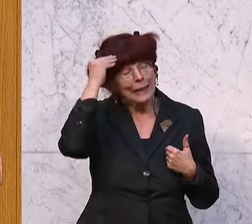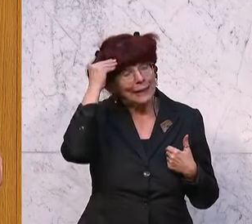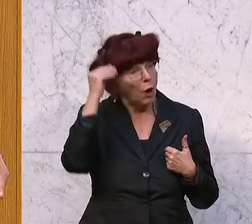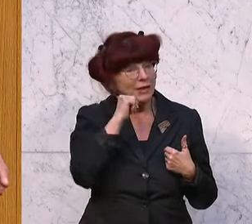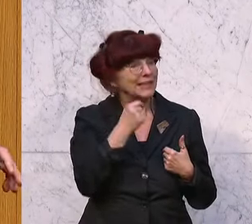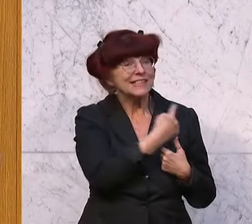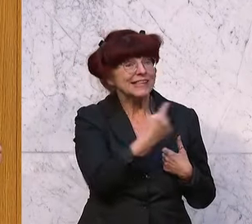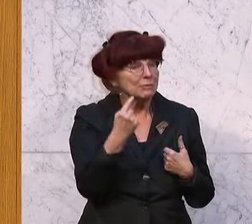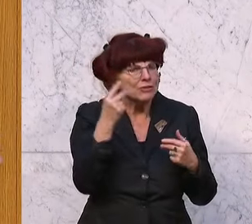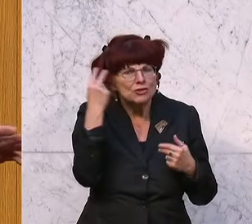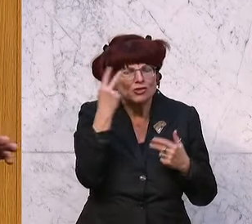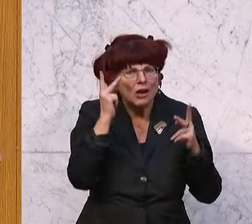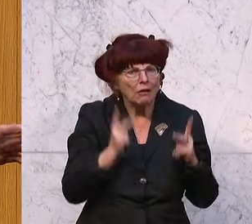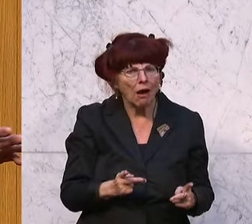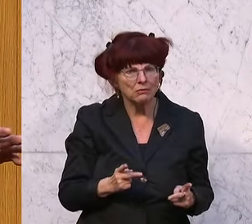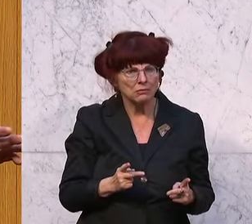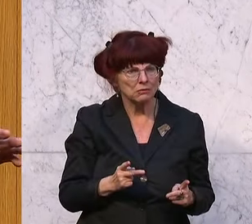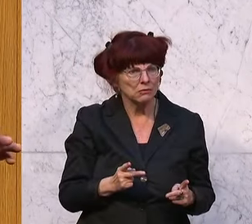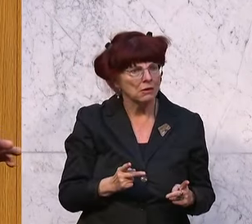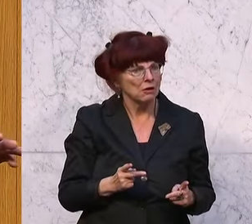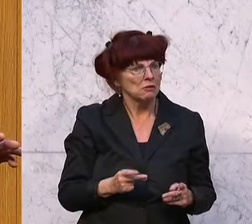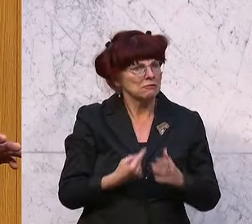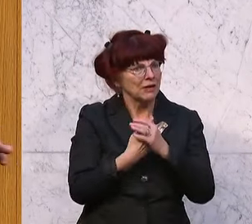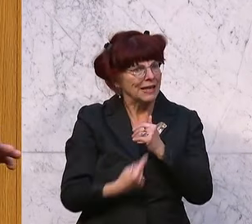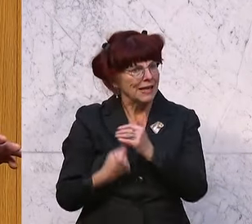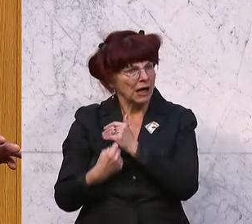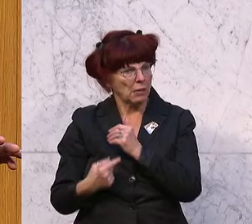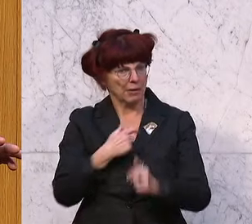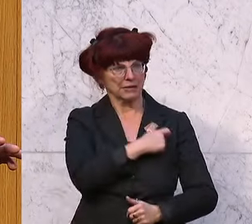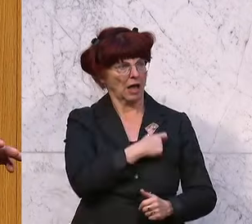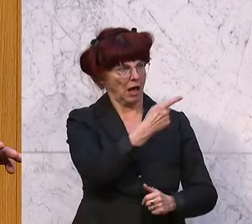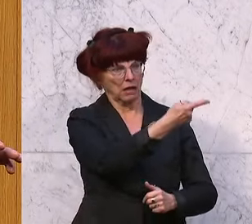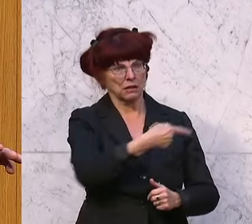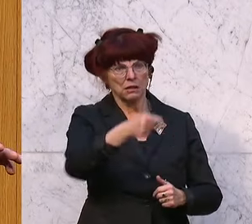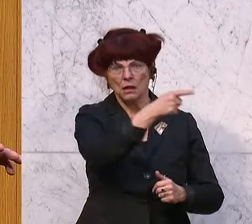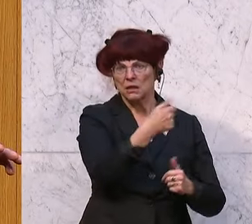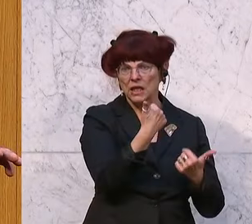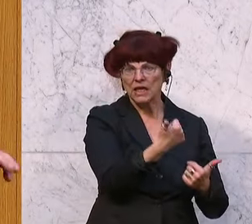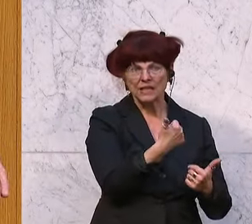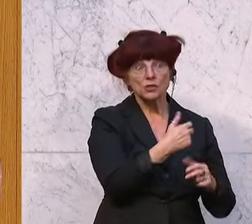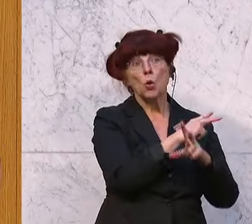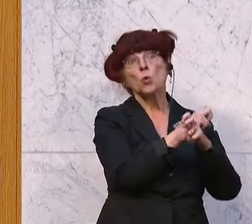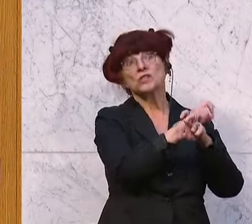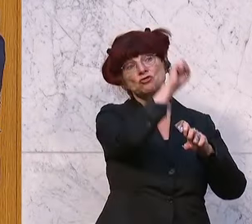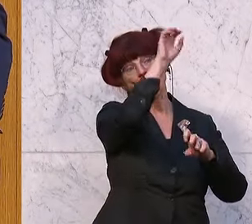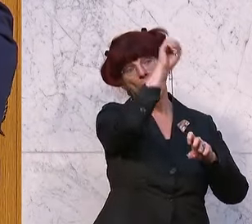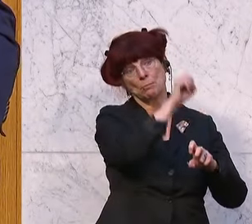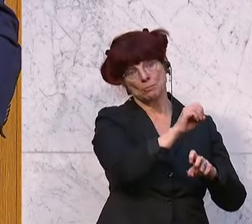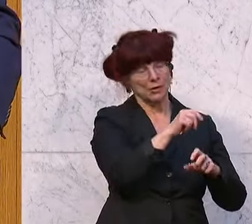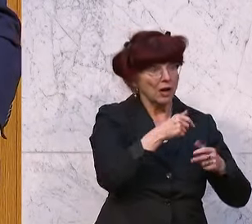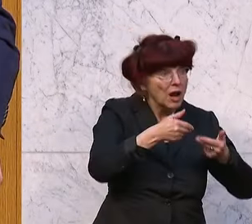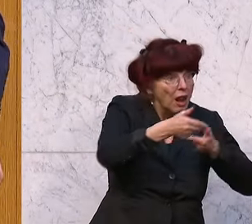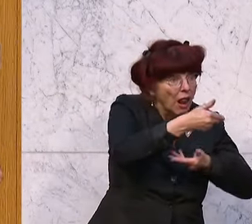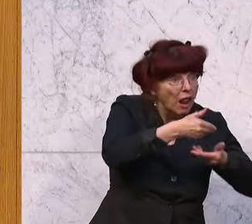das nachempfinden können von den Verliererparteien, die da jetzt an einer Austroampel herumzimmern und herumschustern. Sie sind